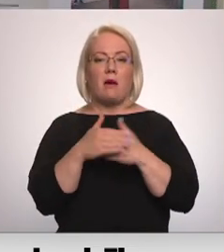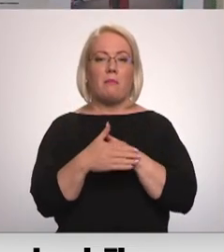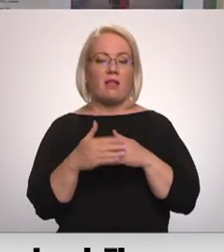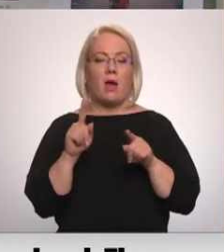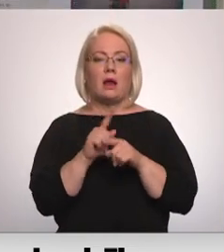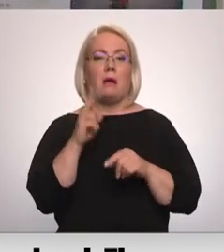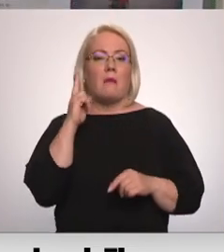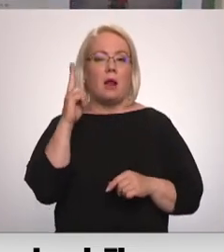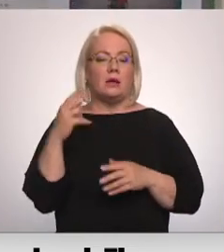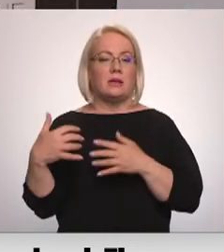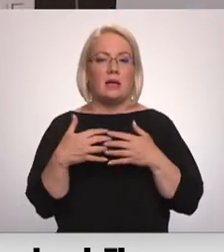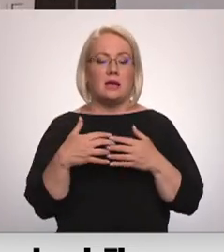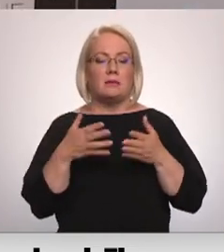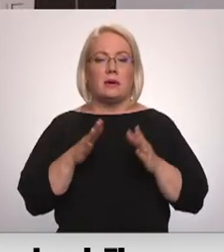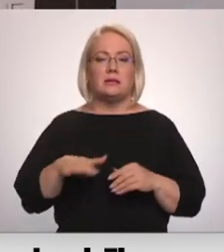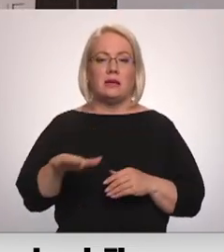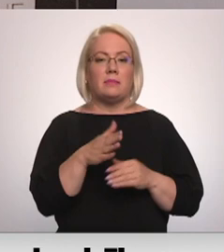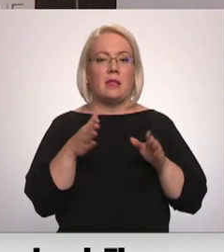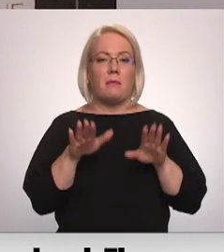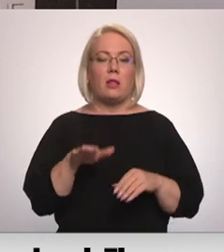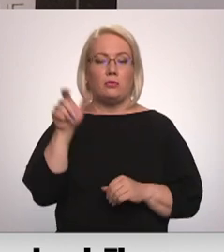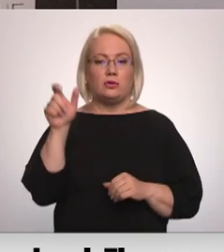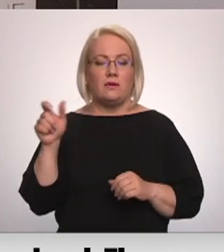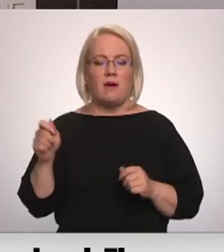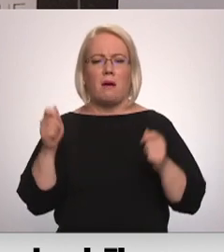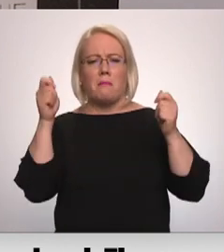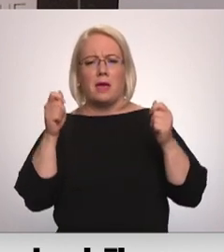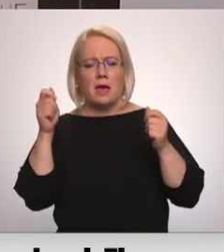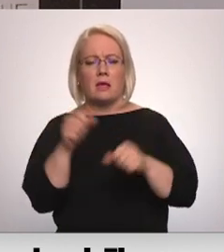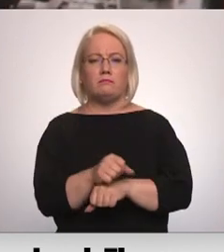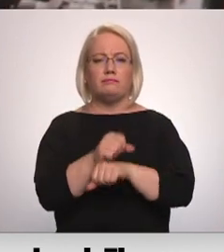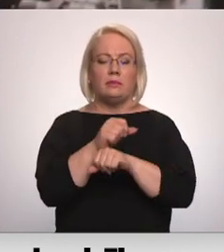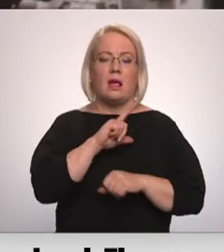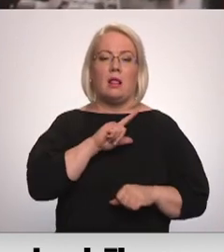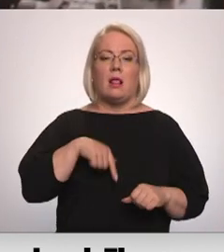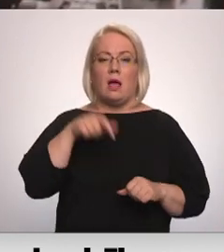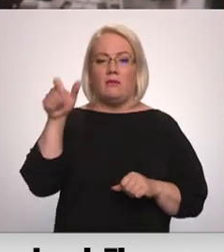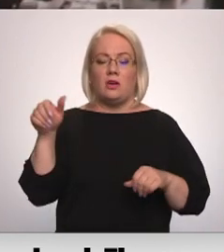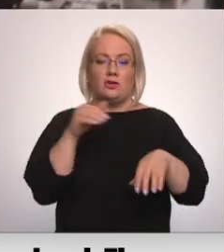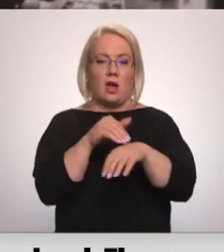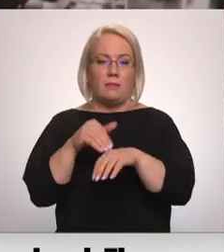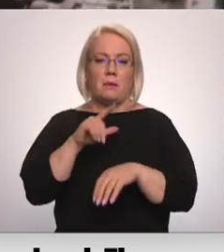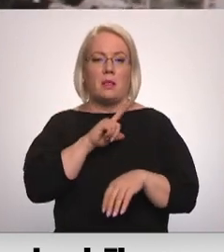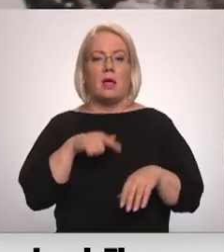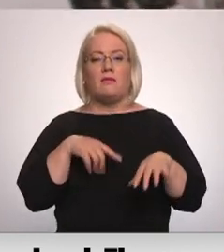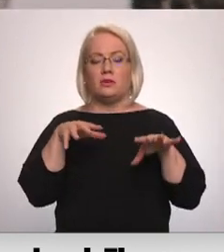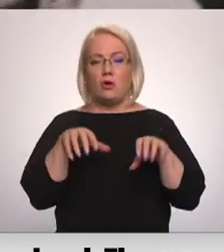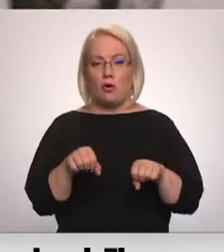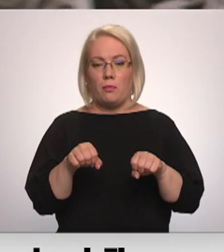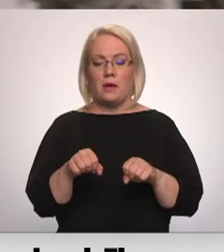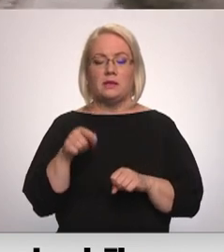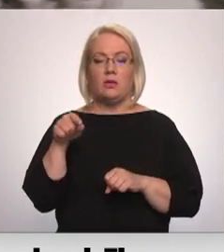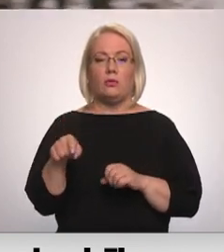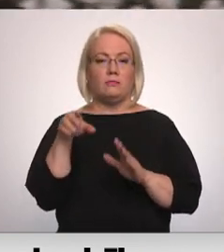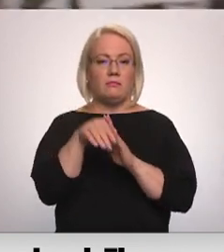arī pārliecība jācīnās par dzīvtenē pālikušajiem. Es skaļiem piketiem un protestiem latvieši atgādināja par Latvijas okupāciju. Viņu vidū bija arī